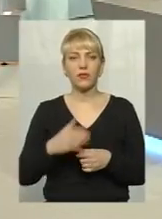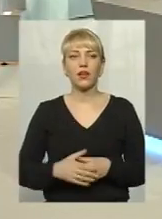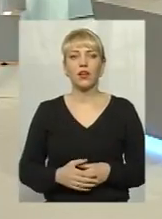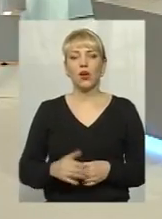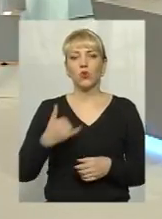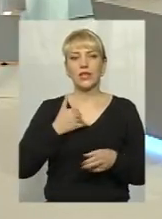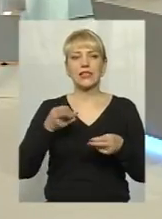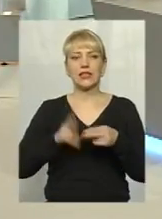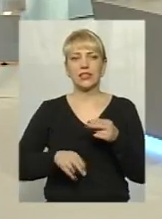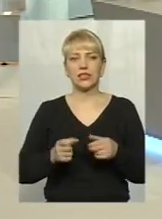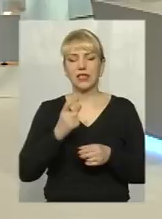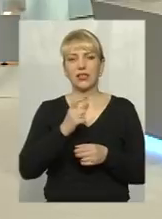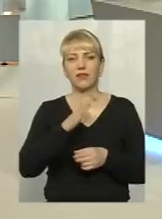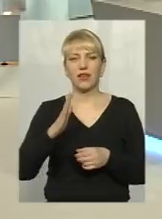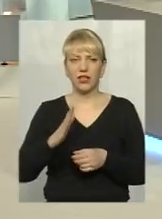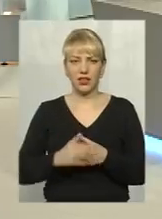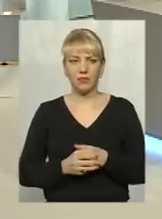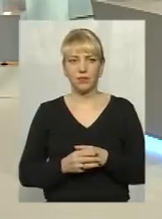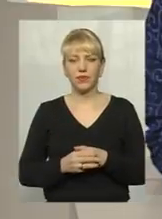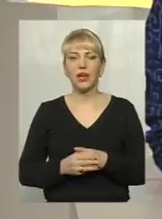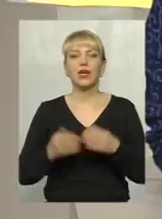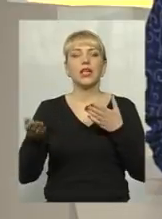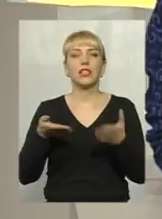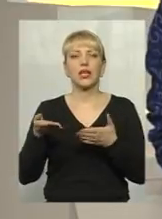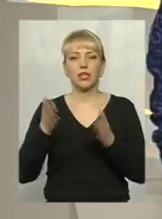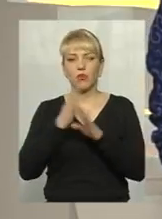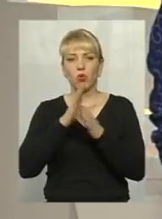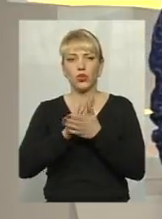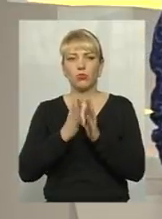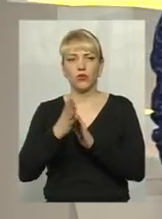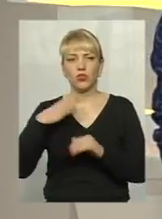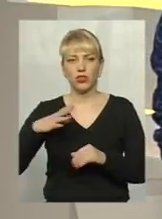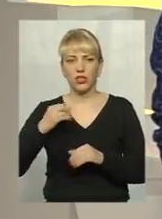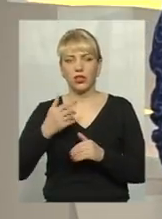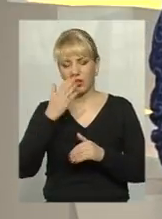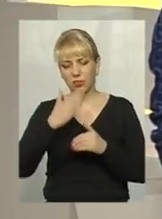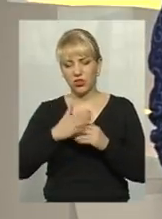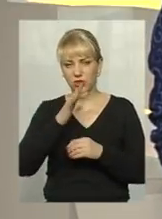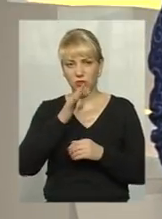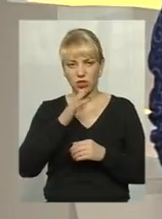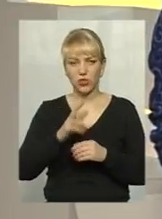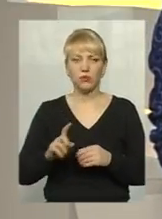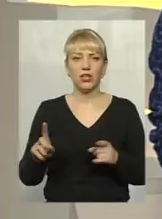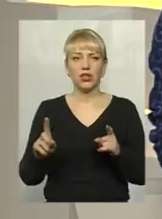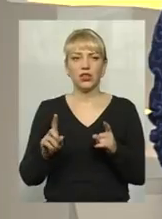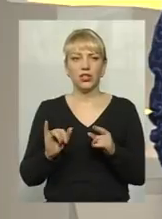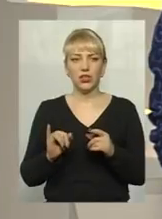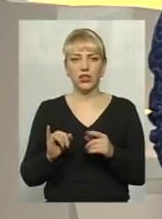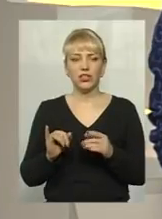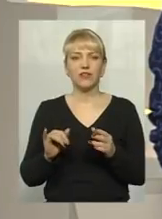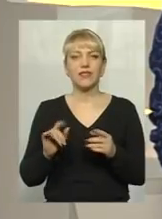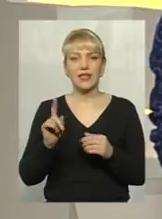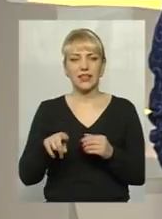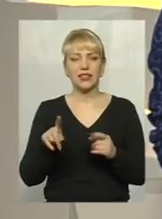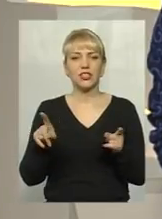залишається буквально хвилина. Які погодні умови очікують на нас найближчим часом? І все